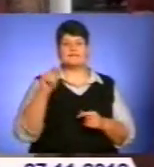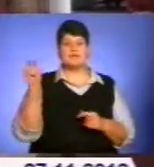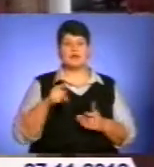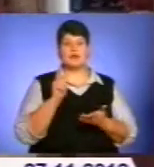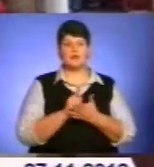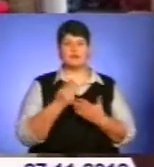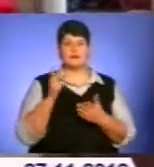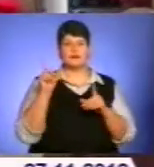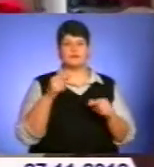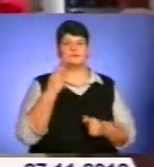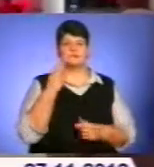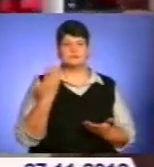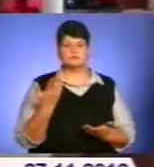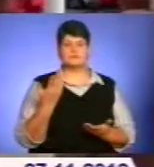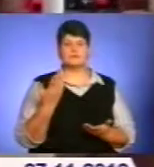їхати все.